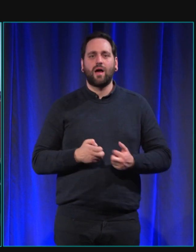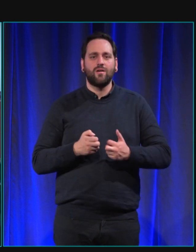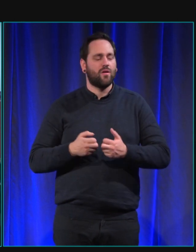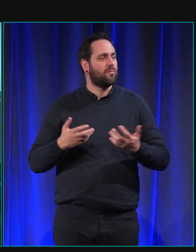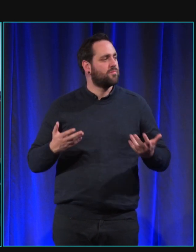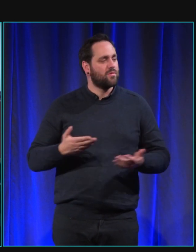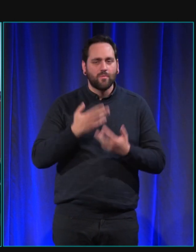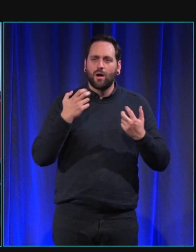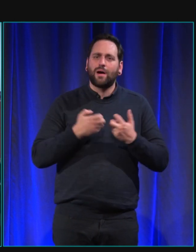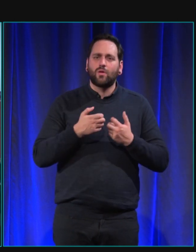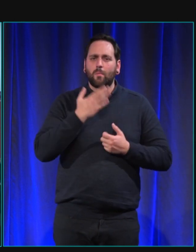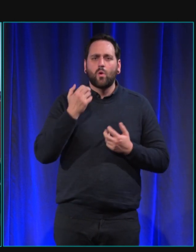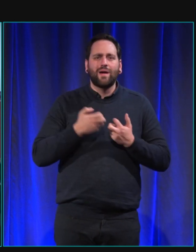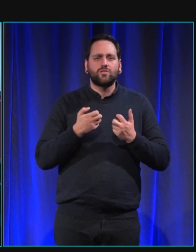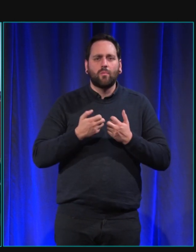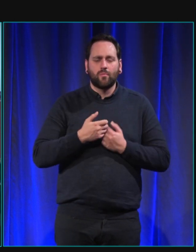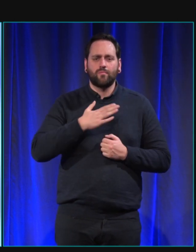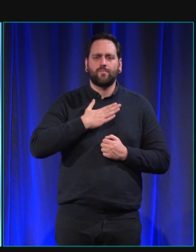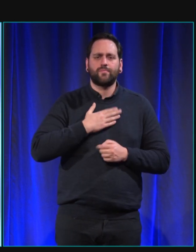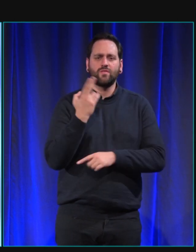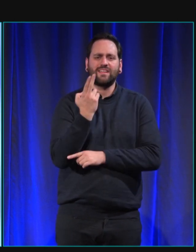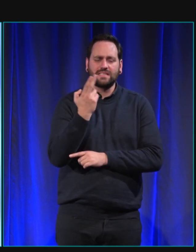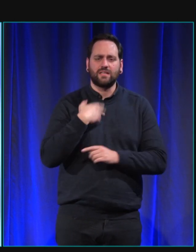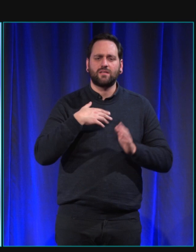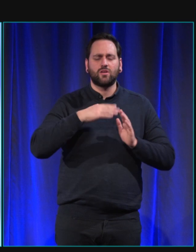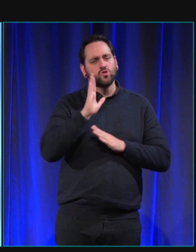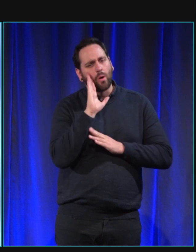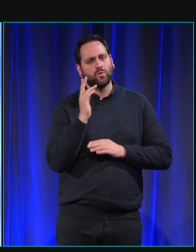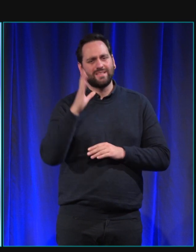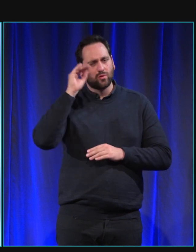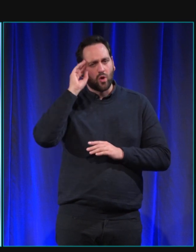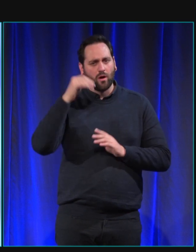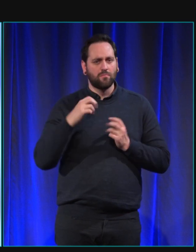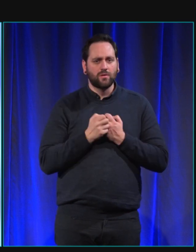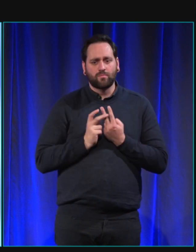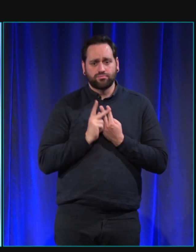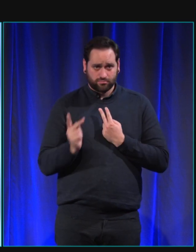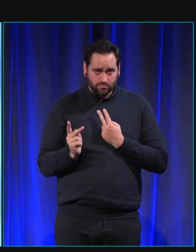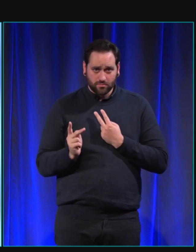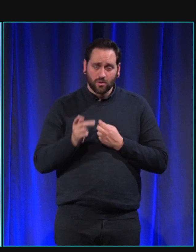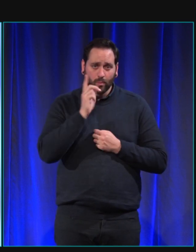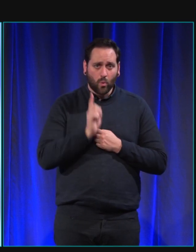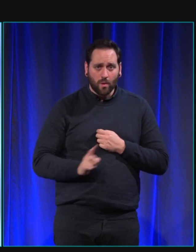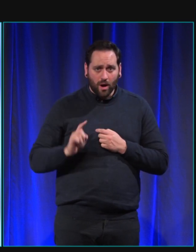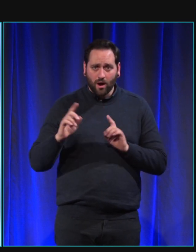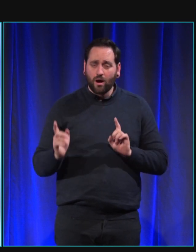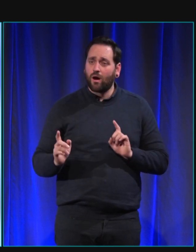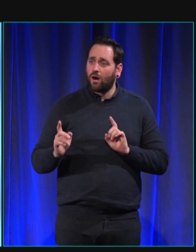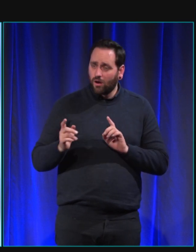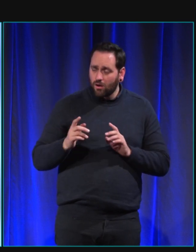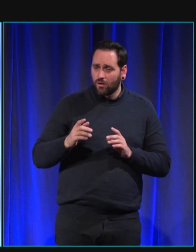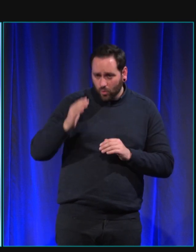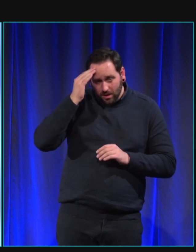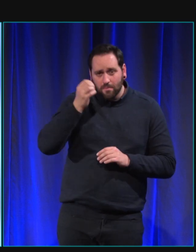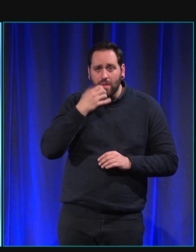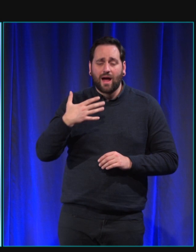contacts réguliers avec elle je le ferais plus facilement là elle a fait beaucoup de manifestations elle a fait une occupation donc elle